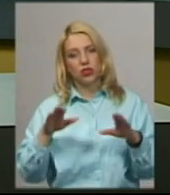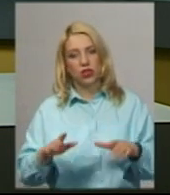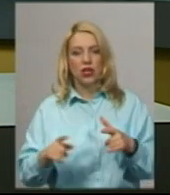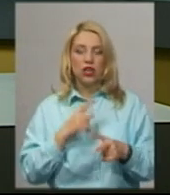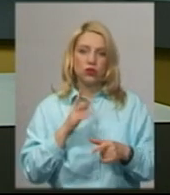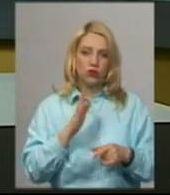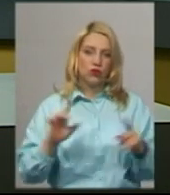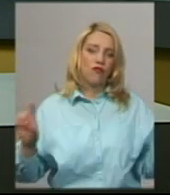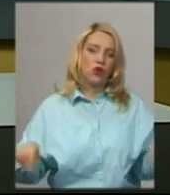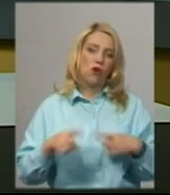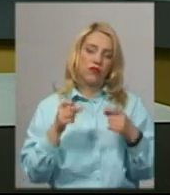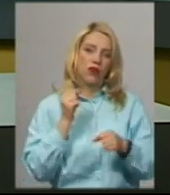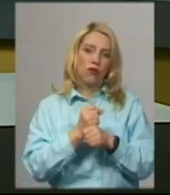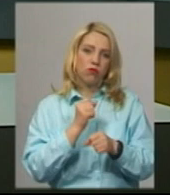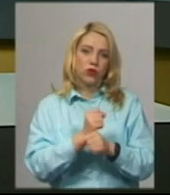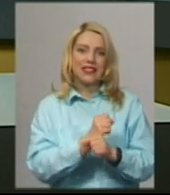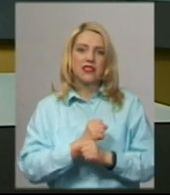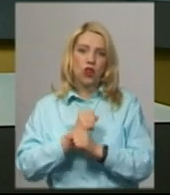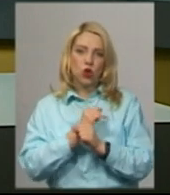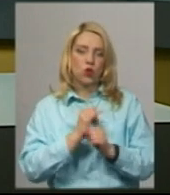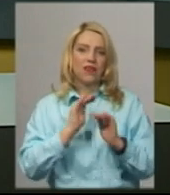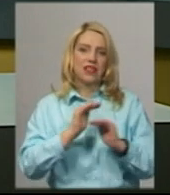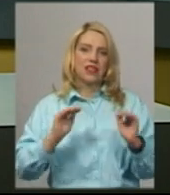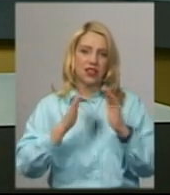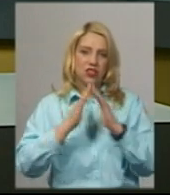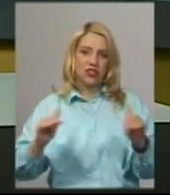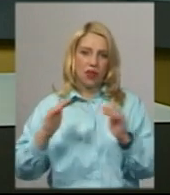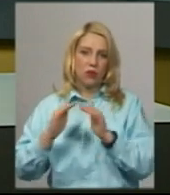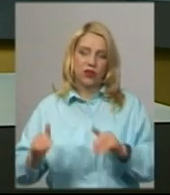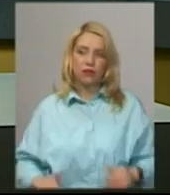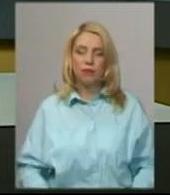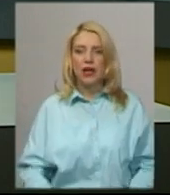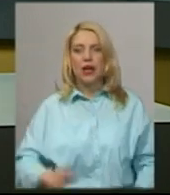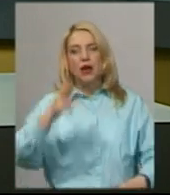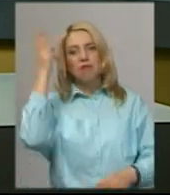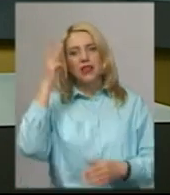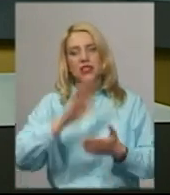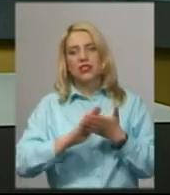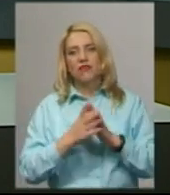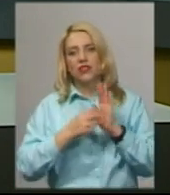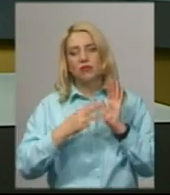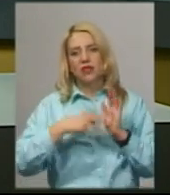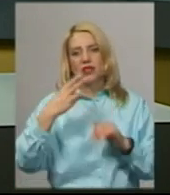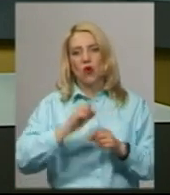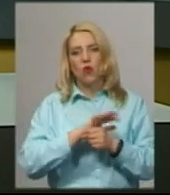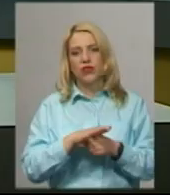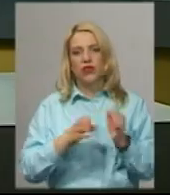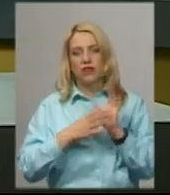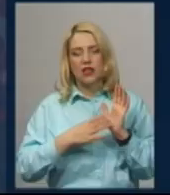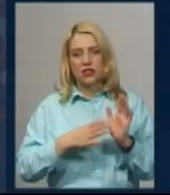роботу таборів та дитячих санаторіїв. На Хмельниччині станом на 18.30 від ковід-19